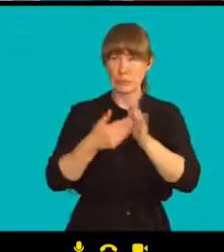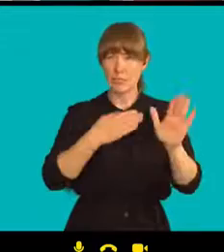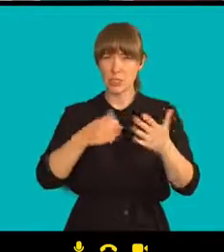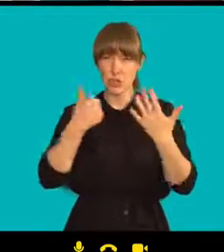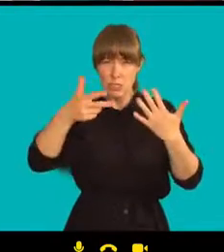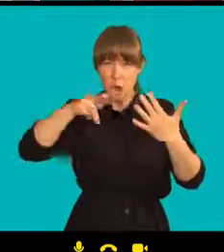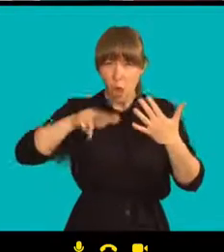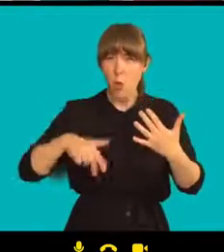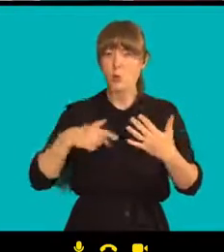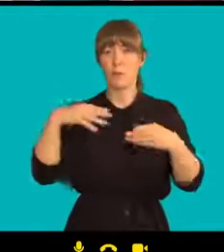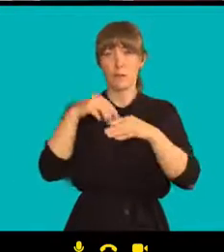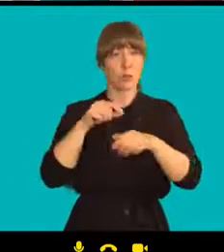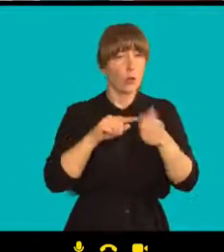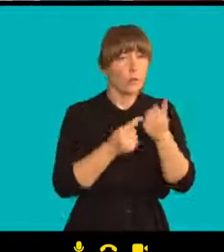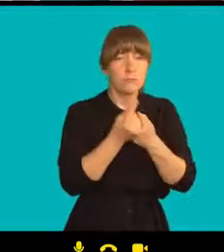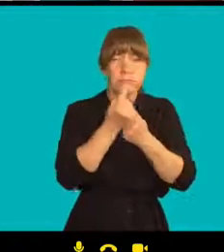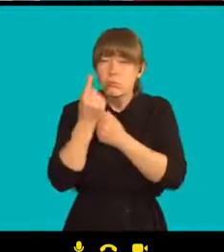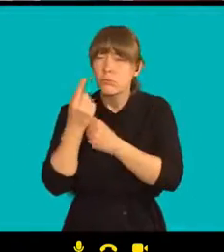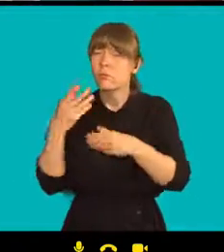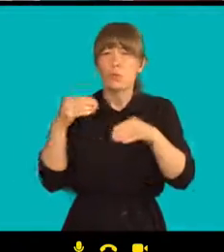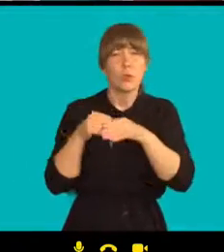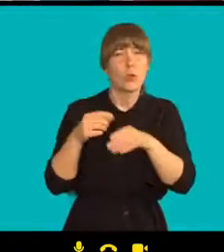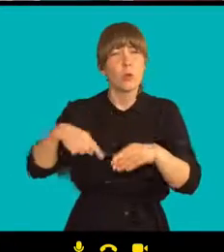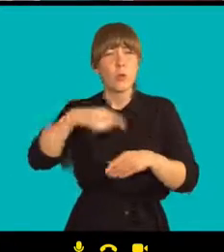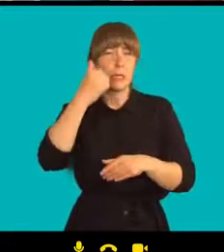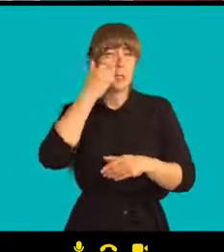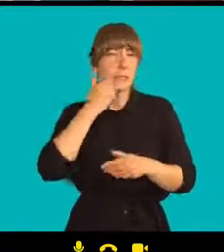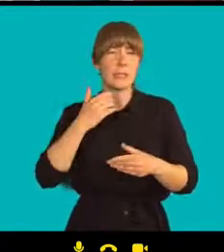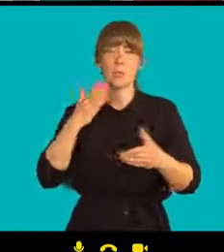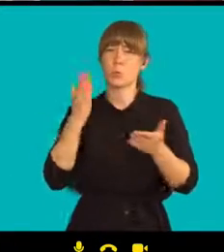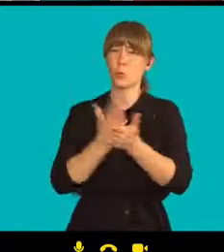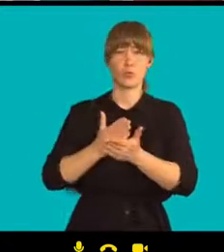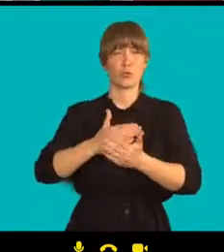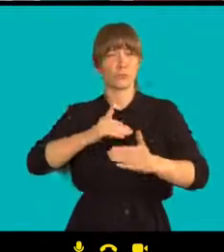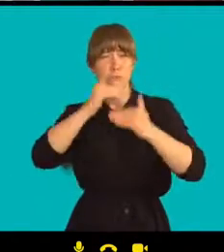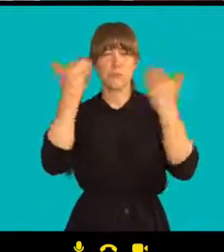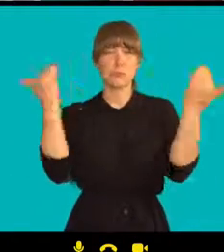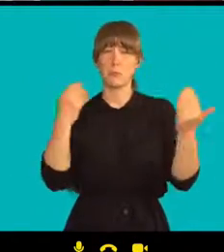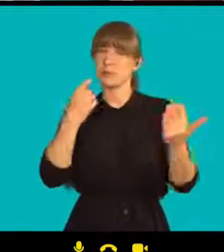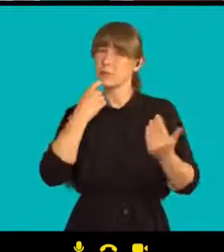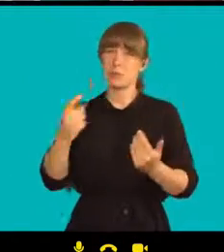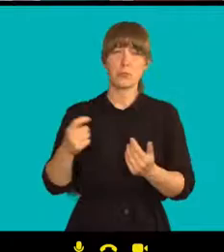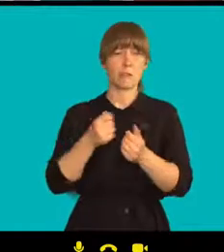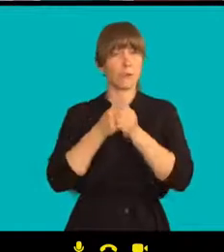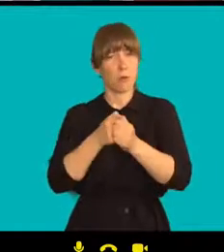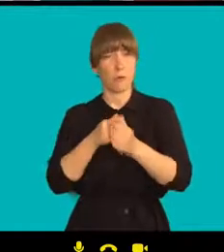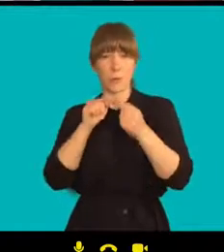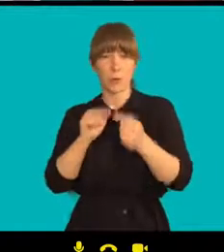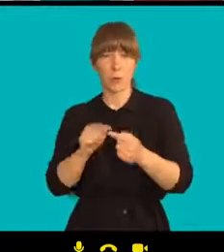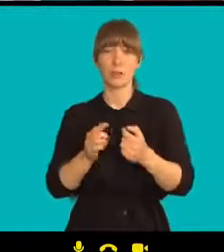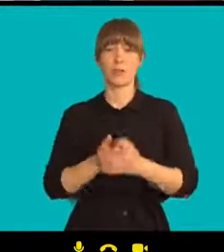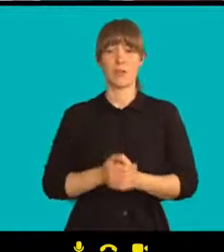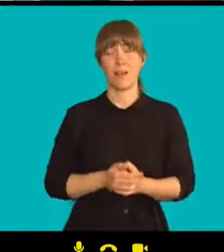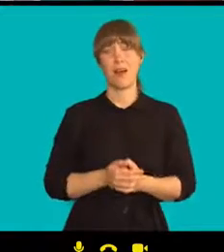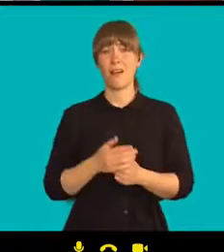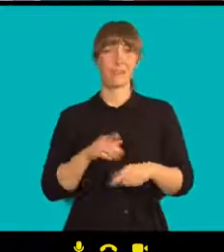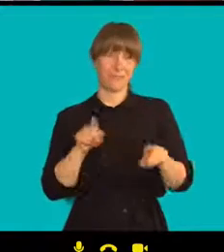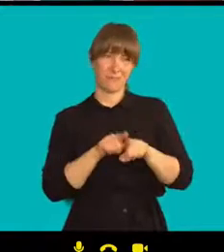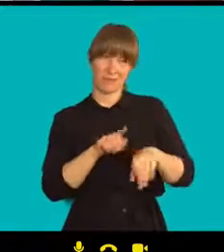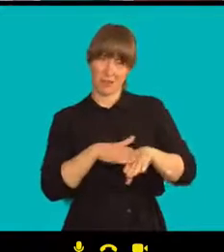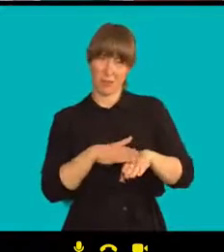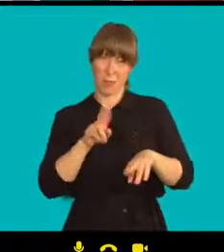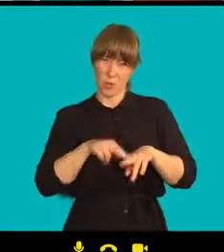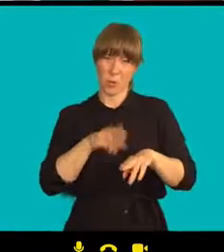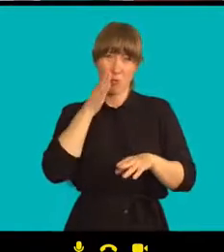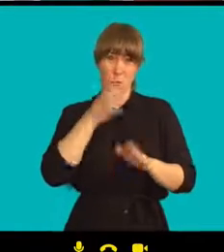náznaku, lidé už nechtějí žít v režimu, který je utlačuje. A taky to pak trvalo. Trvalo to nějakou dobu,